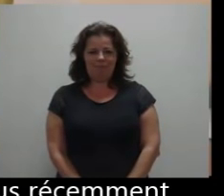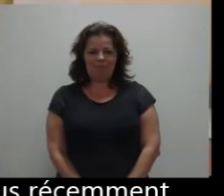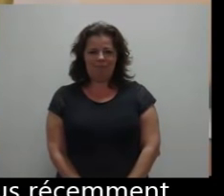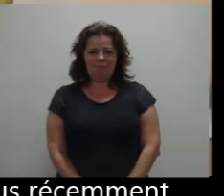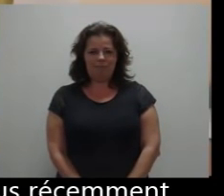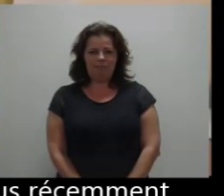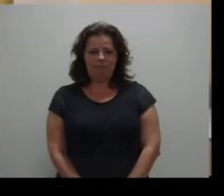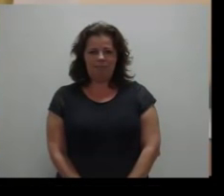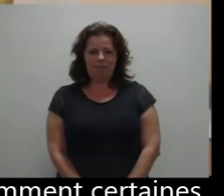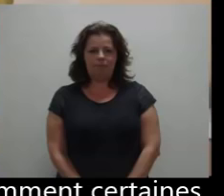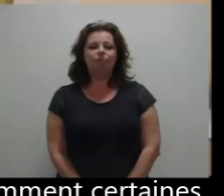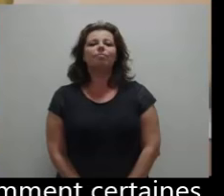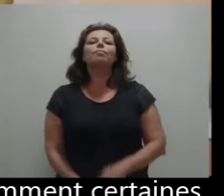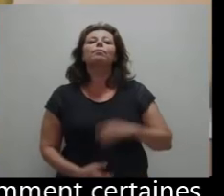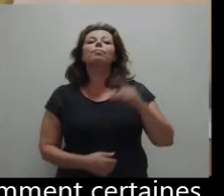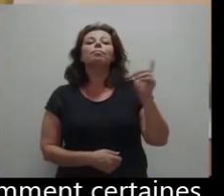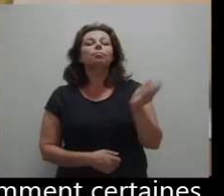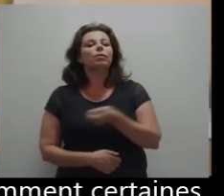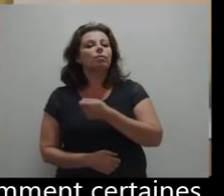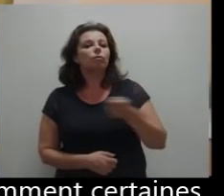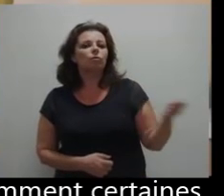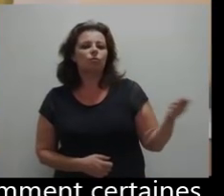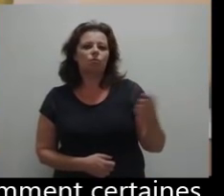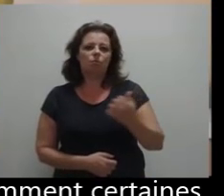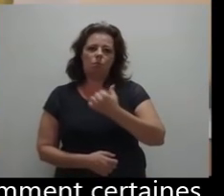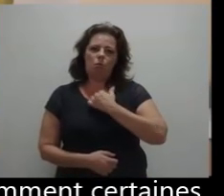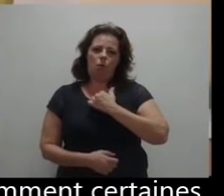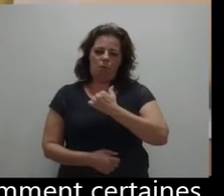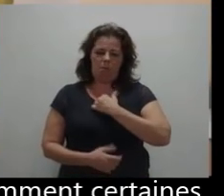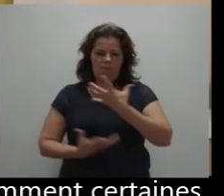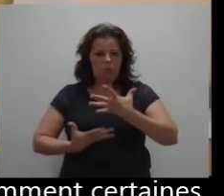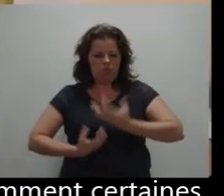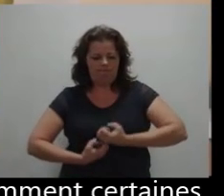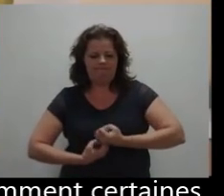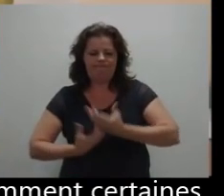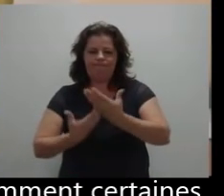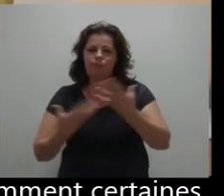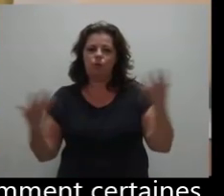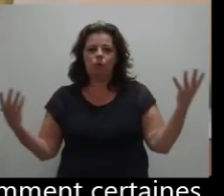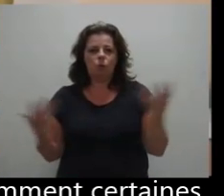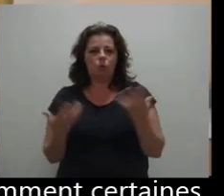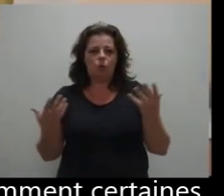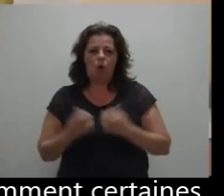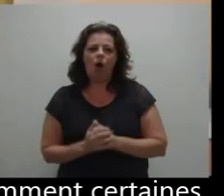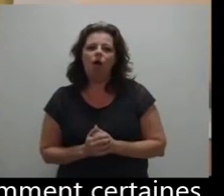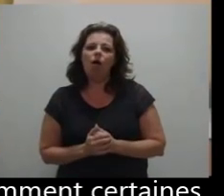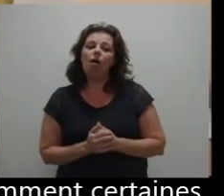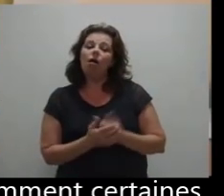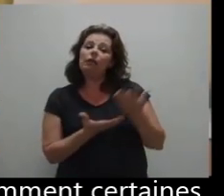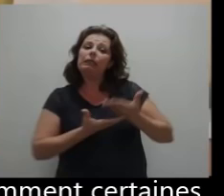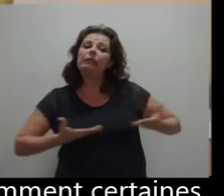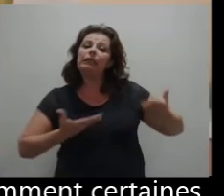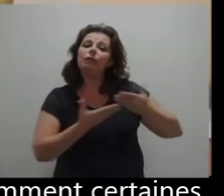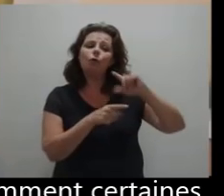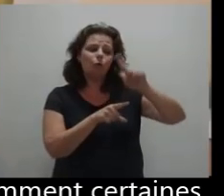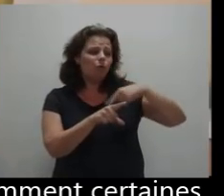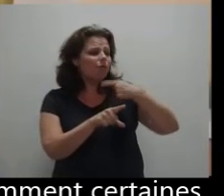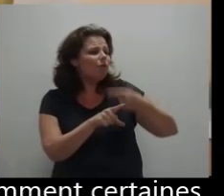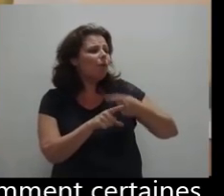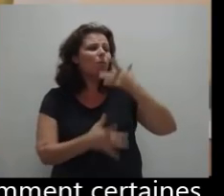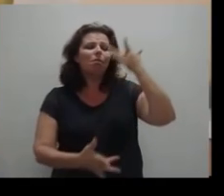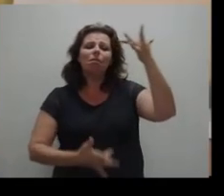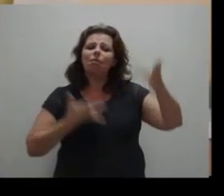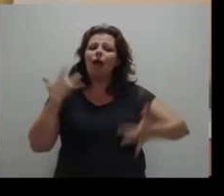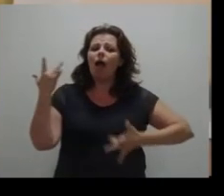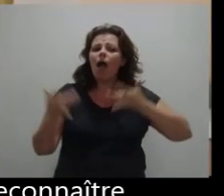Poizart. Mais aussi, j'ai tenu à aborder comment certaines pièces de théâtre, des films ou